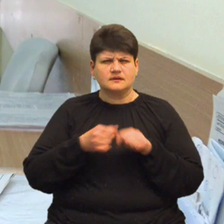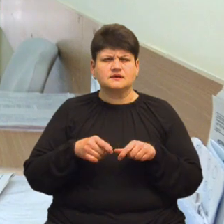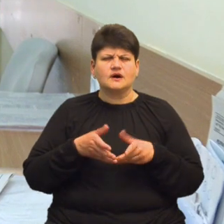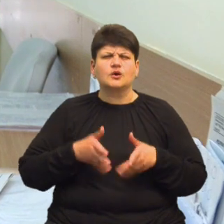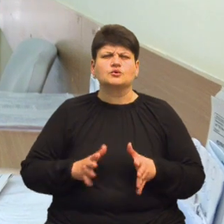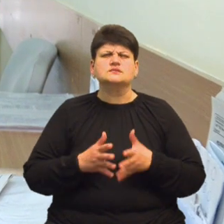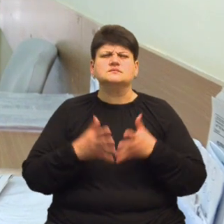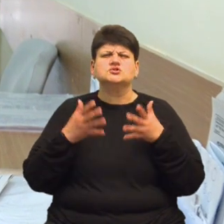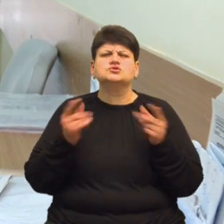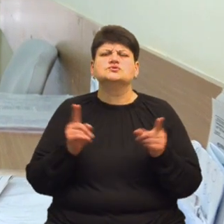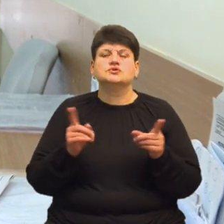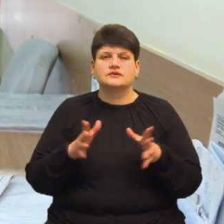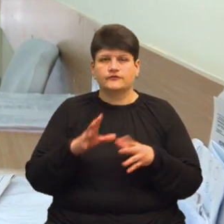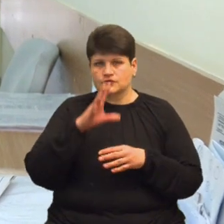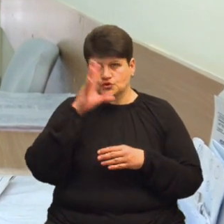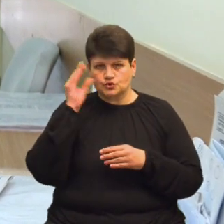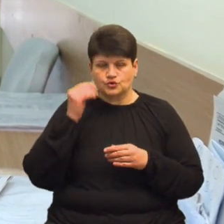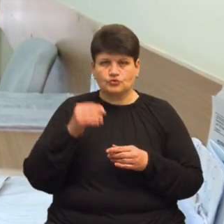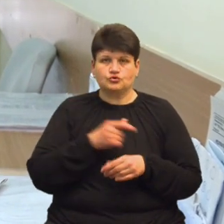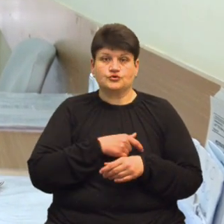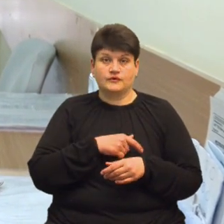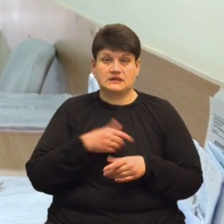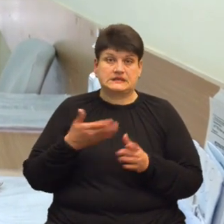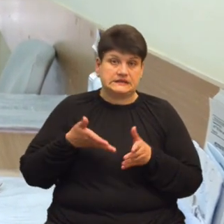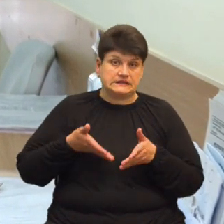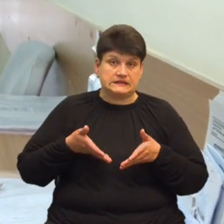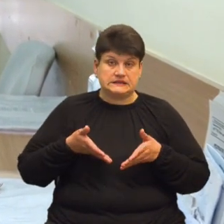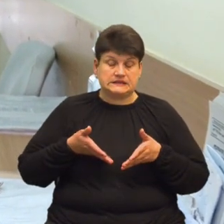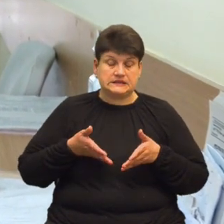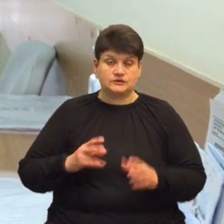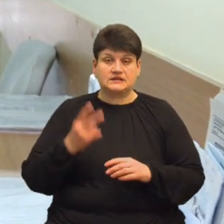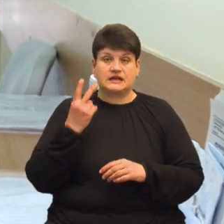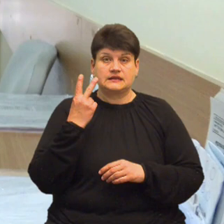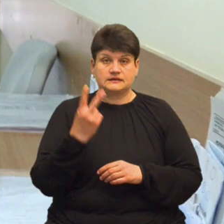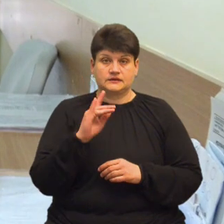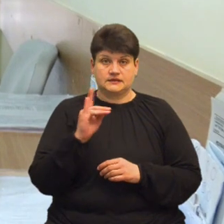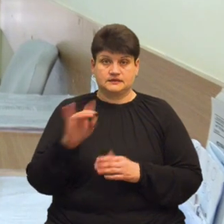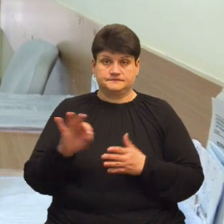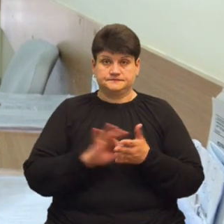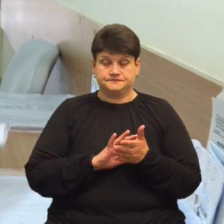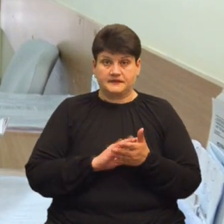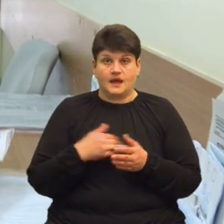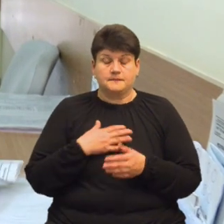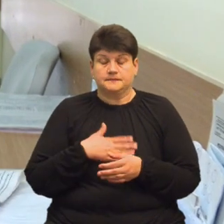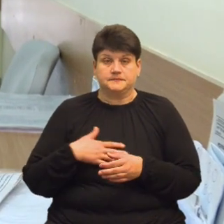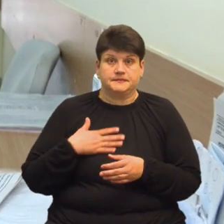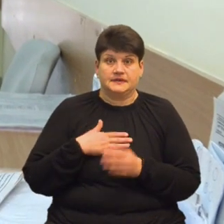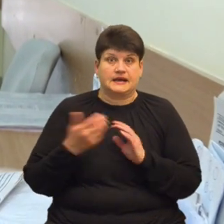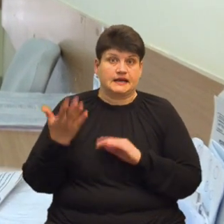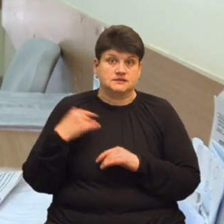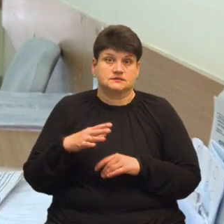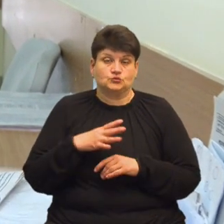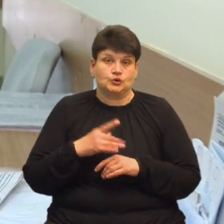нічному чергуванні народилася двійня. Я дуже сильно переживала, тому що до того часу я приймала